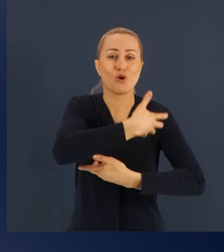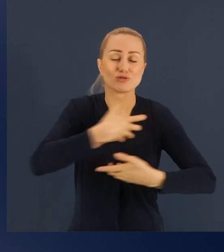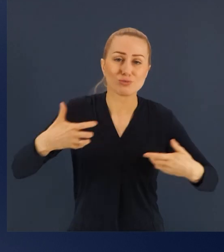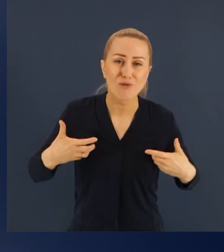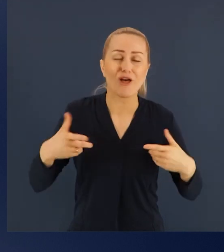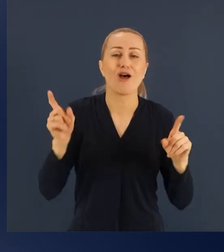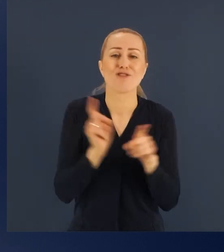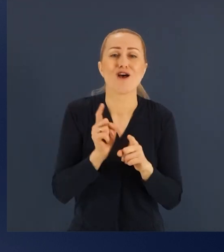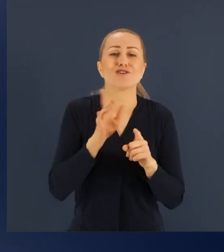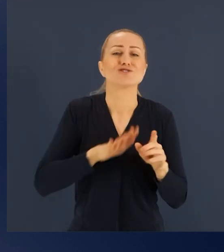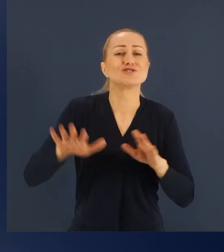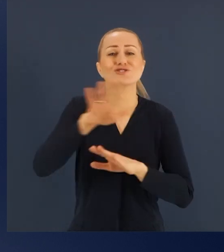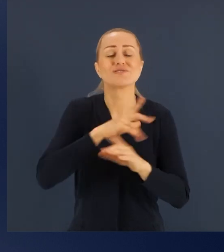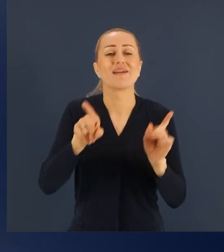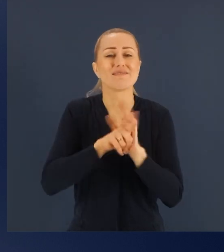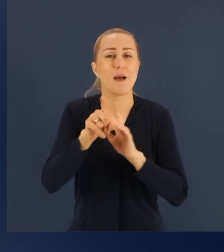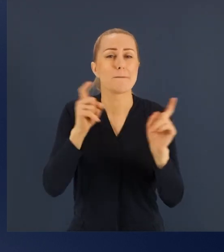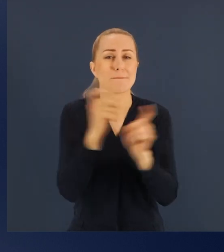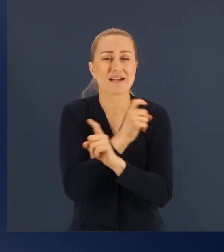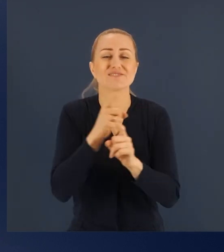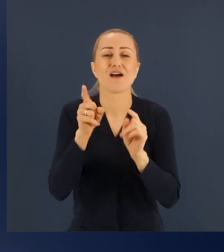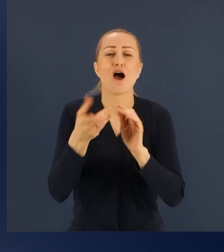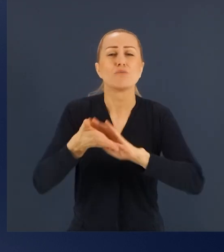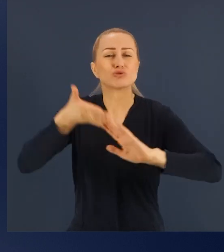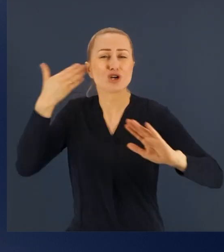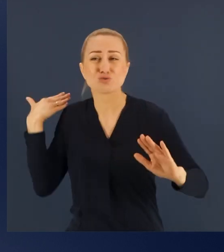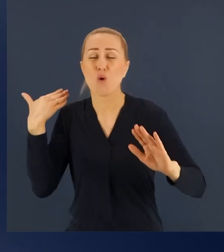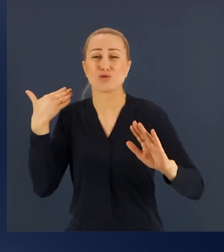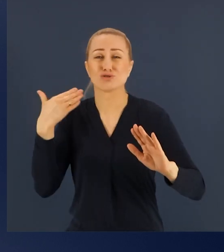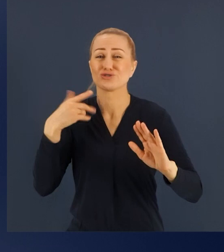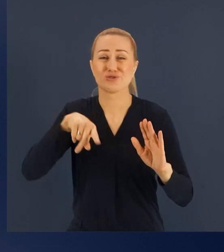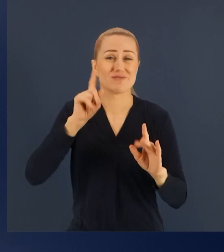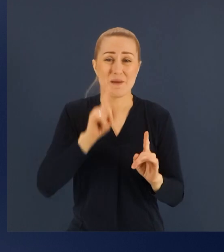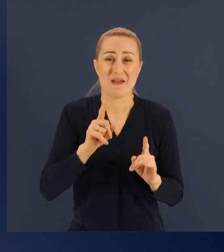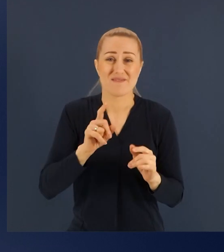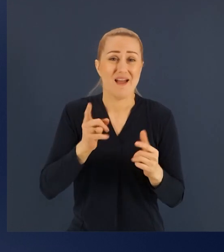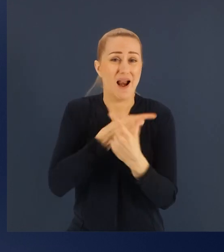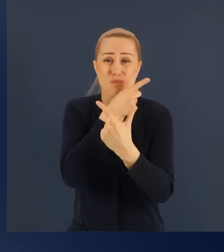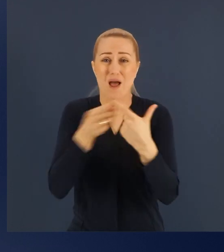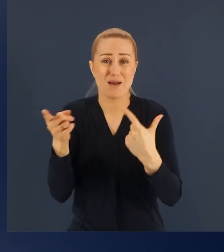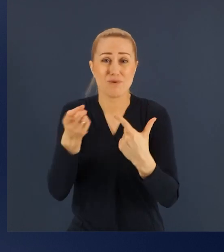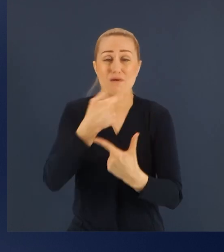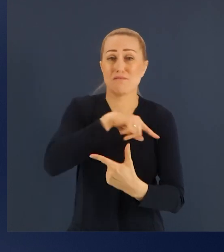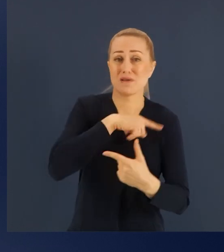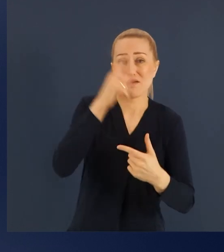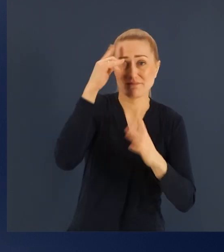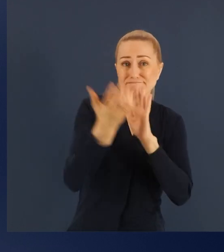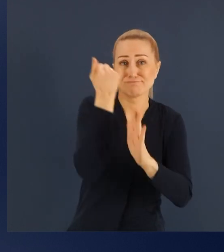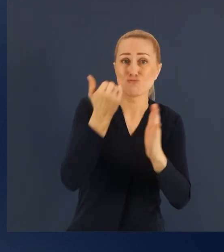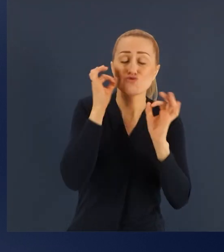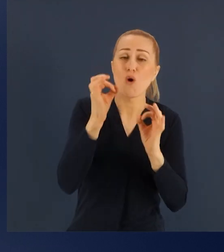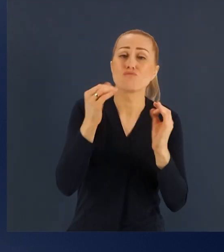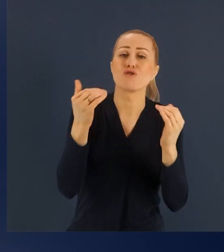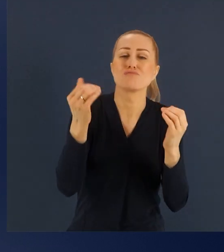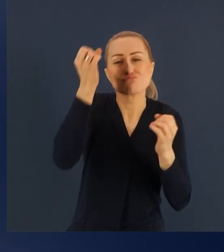albo nie być. Albo zastosujemy dobre, mądre rozwiązania, optymalne rozwiązania i przejdziemy przez